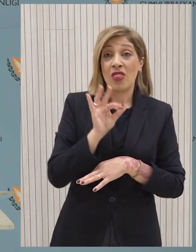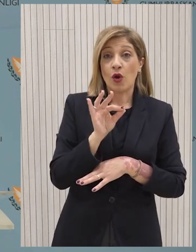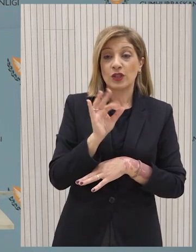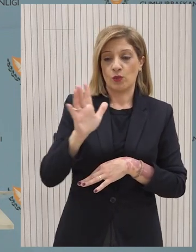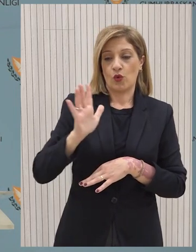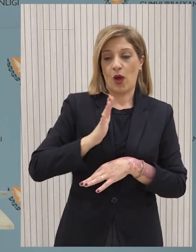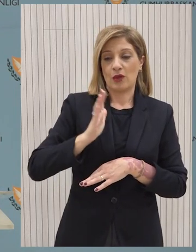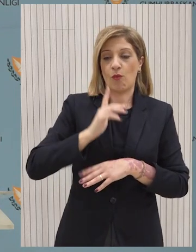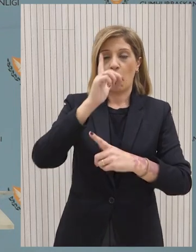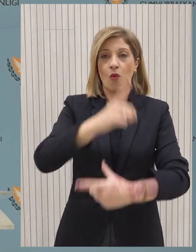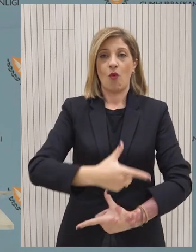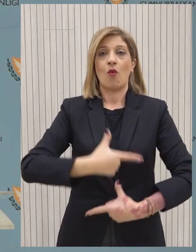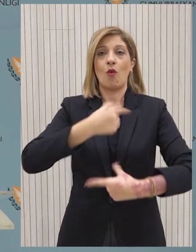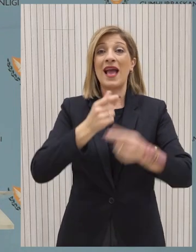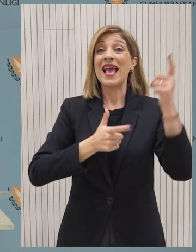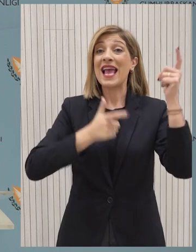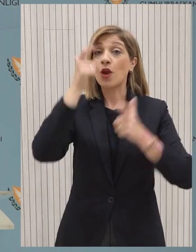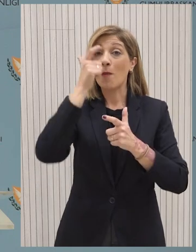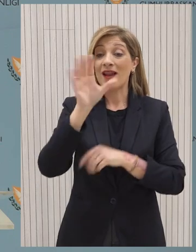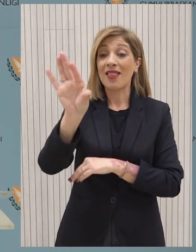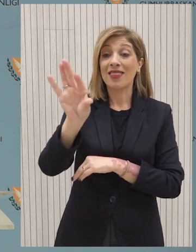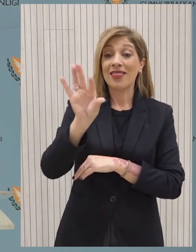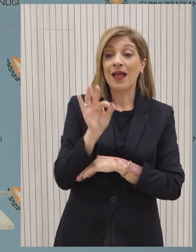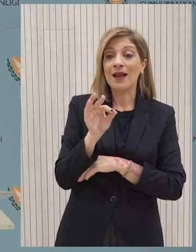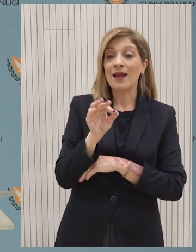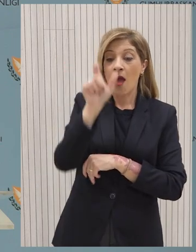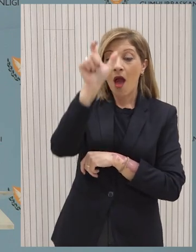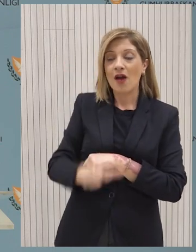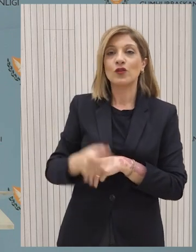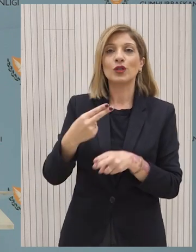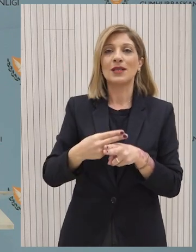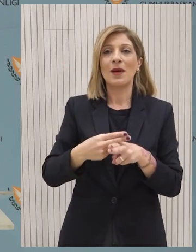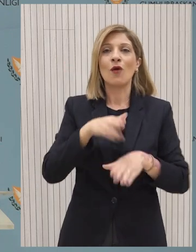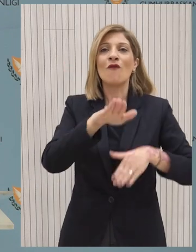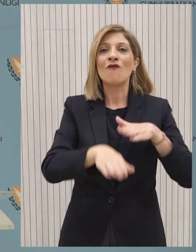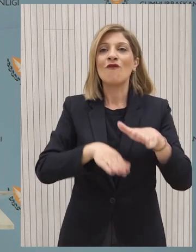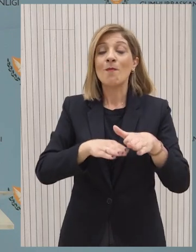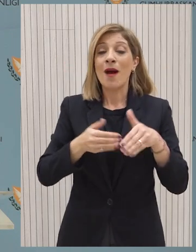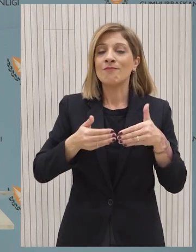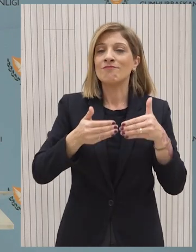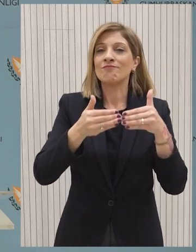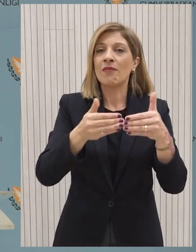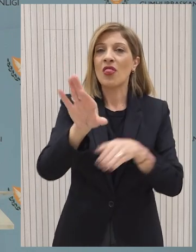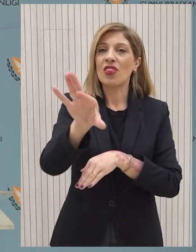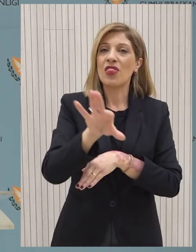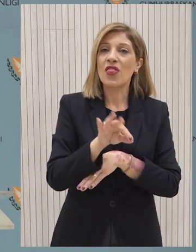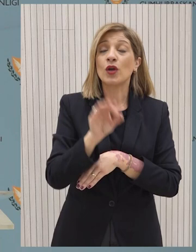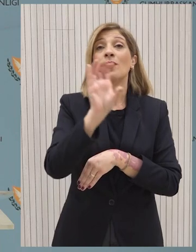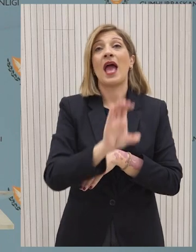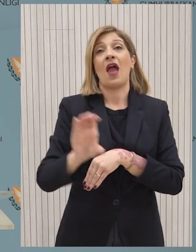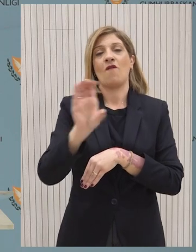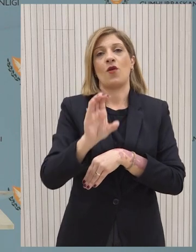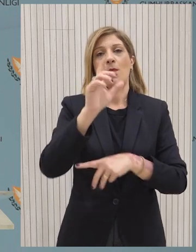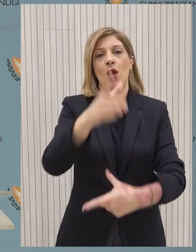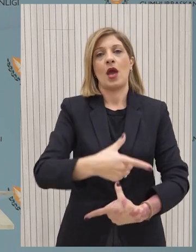πρώτο βήμα για αυτή τη συζήτηση ως προς τον διορισμό ενός Ευρωπαίου απεσταλμένου που ήταν άλλωστε μέρος της πρότασης του Πρόεδρου της Δημοκρατίας και είναι